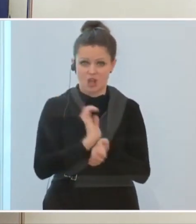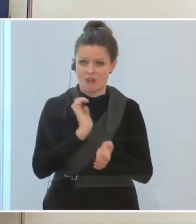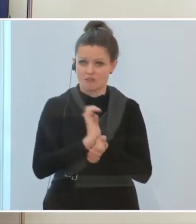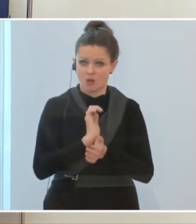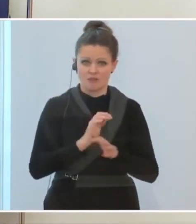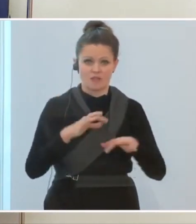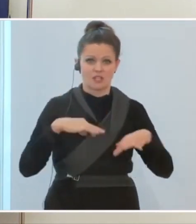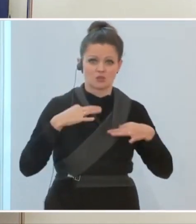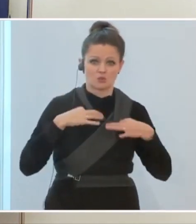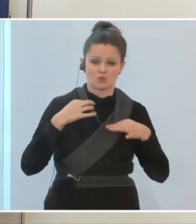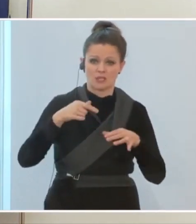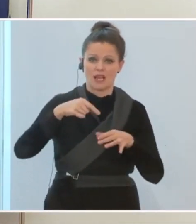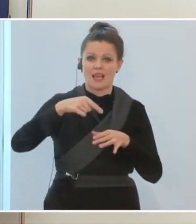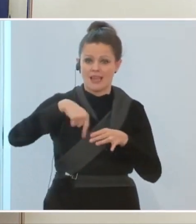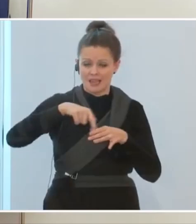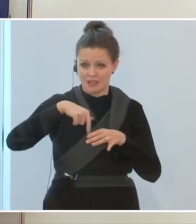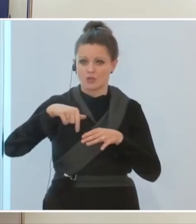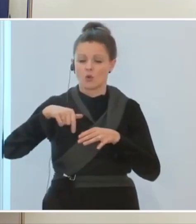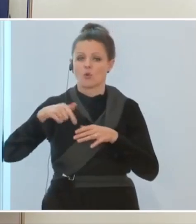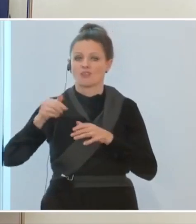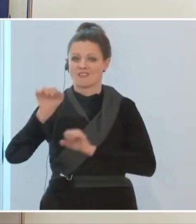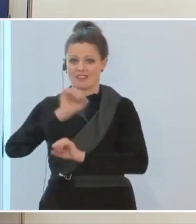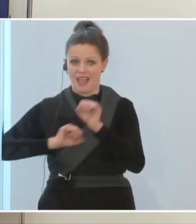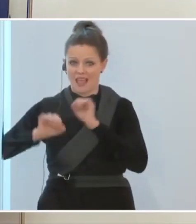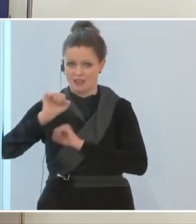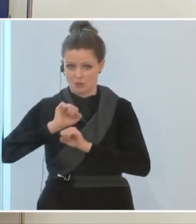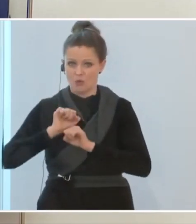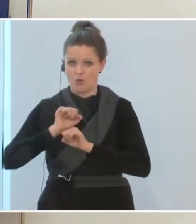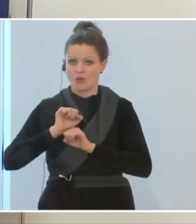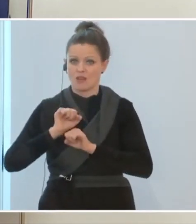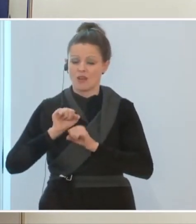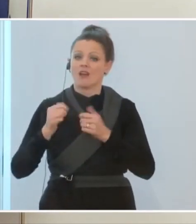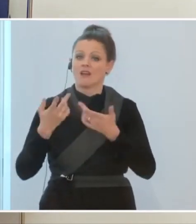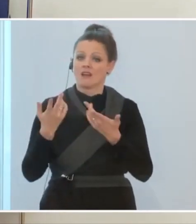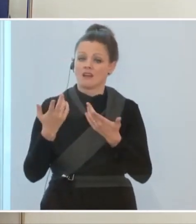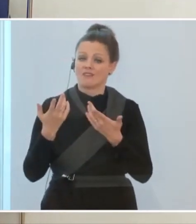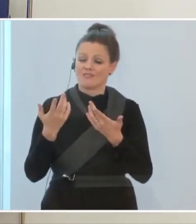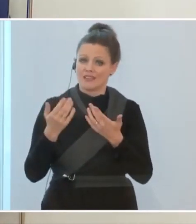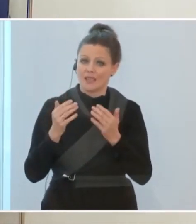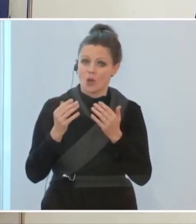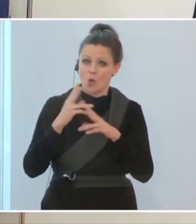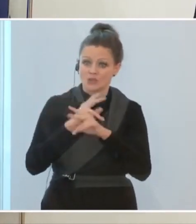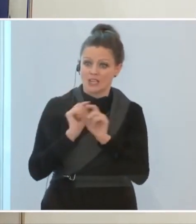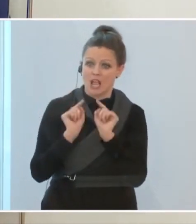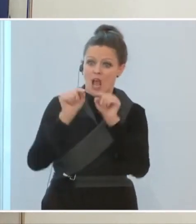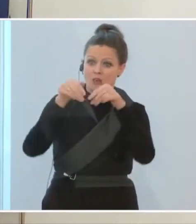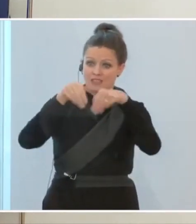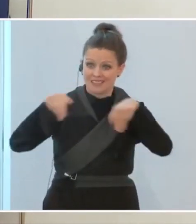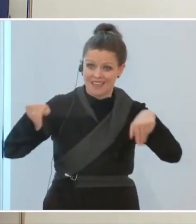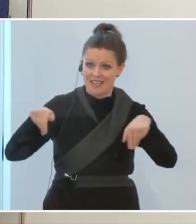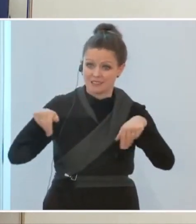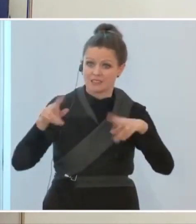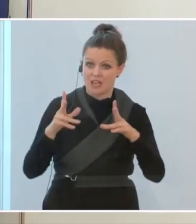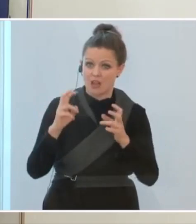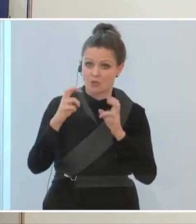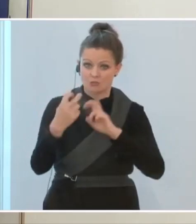Gesundheitsministerium und Verteidigungsressort, das an der österreichischen Außengrenze zustande zu bringen für eine beschränkte Zeit.